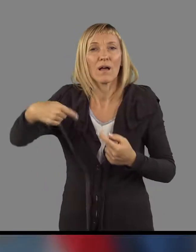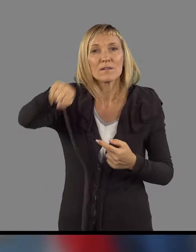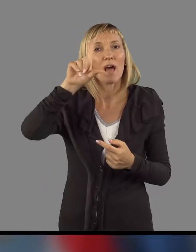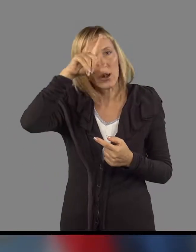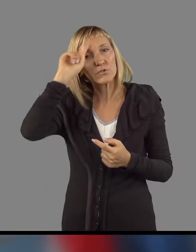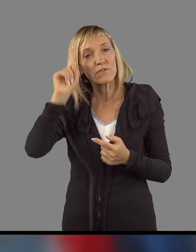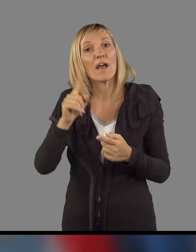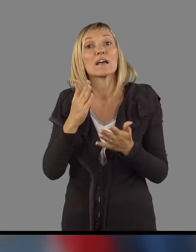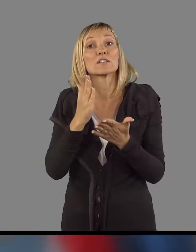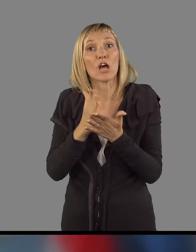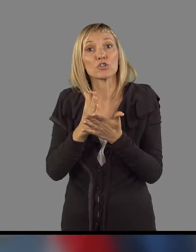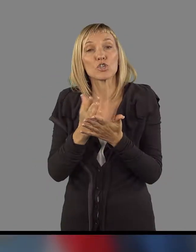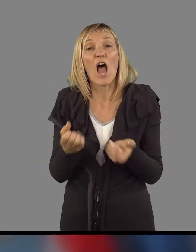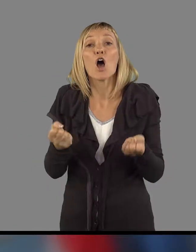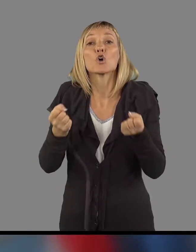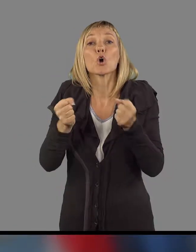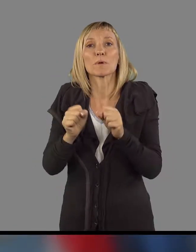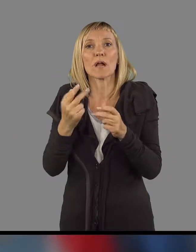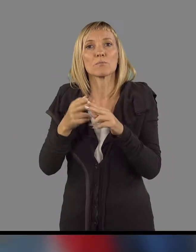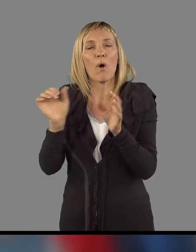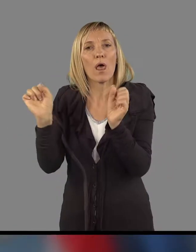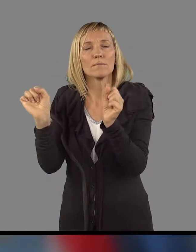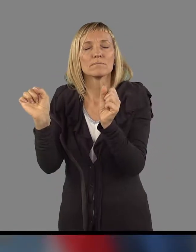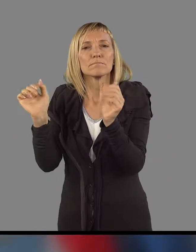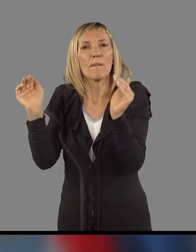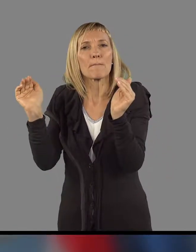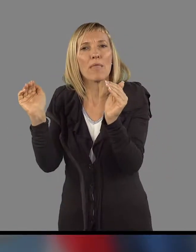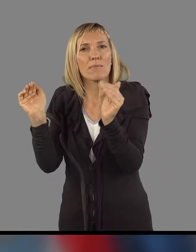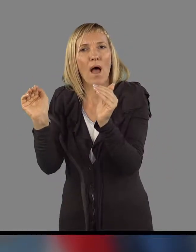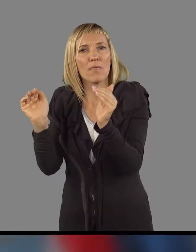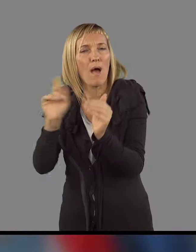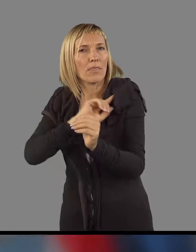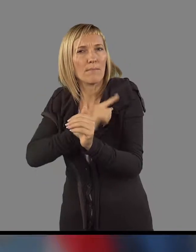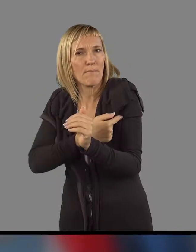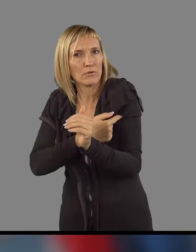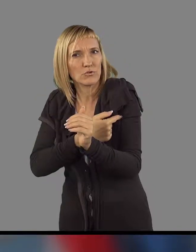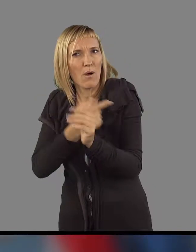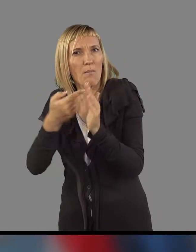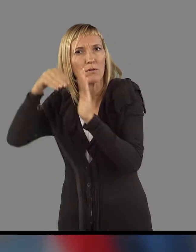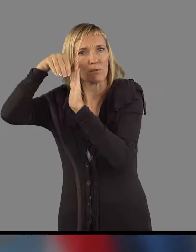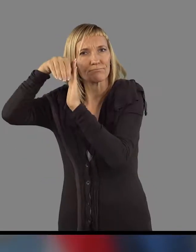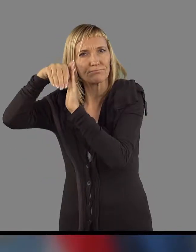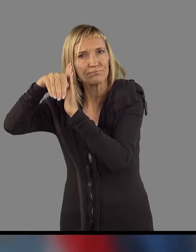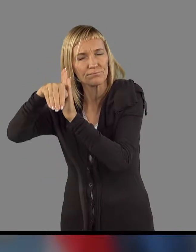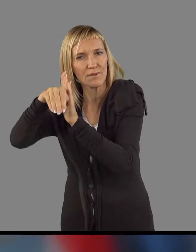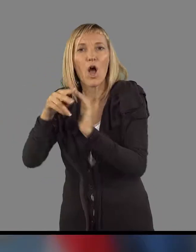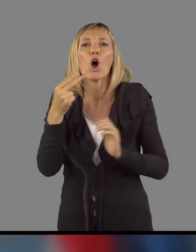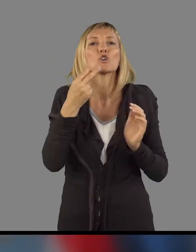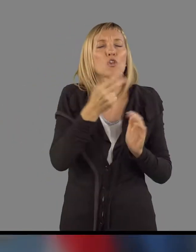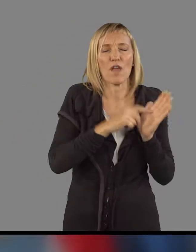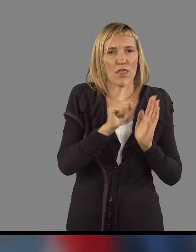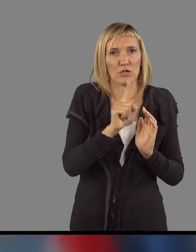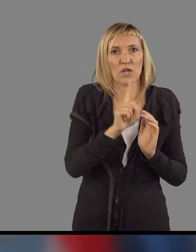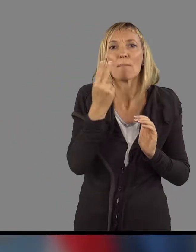gospodarstvo ohlaja, slovensko ne toliko kot tu je, da pa seveda Slovenija vsako ohlajanje